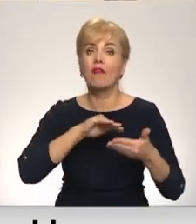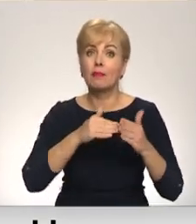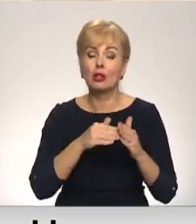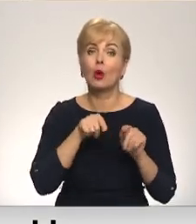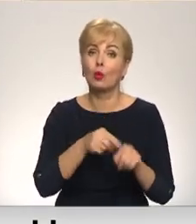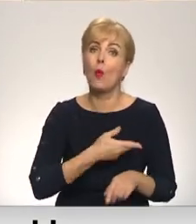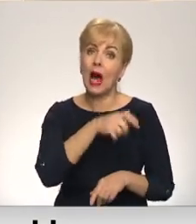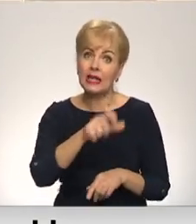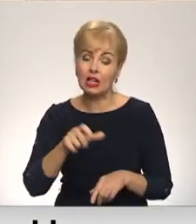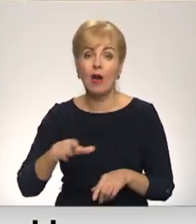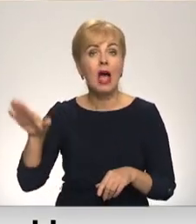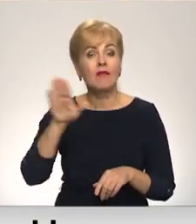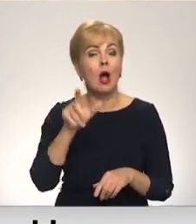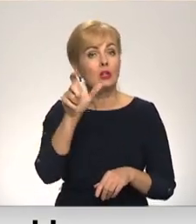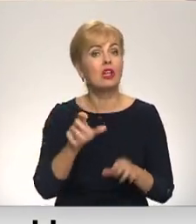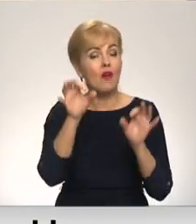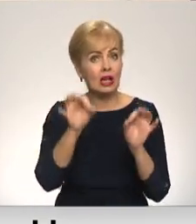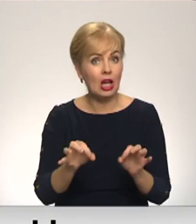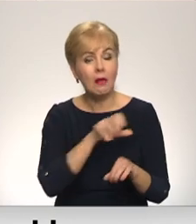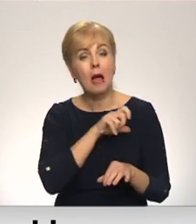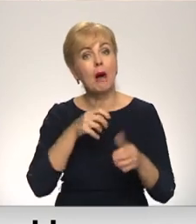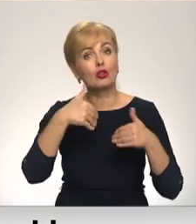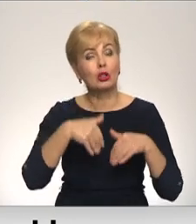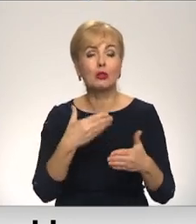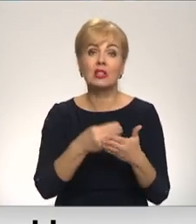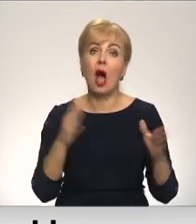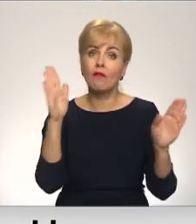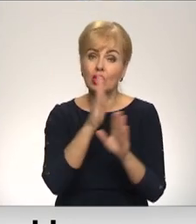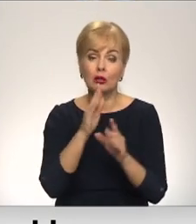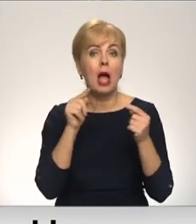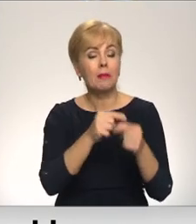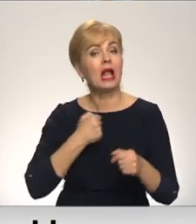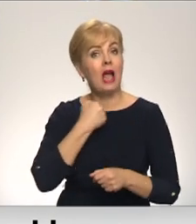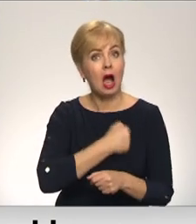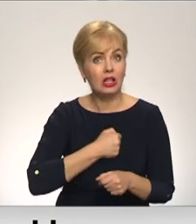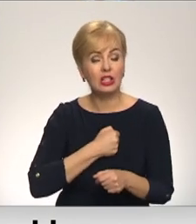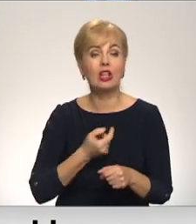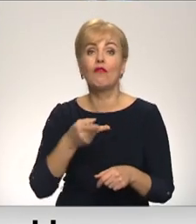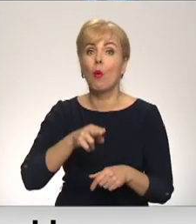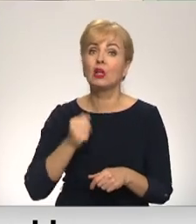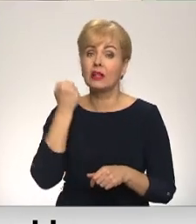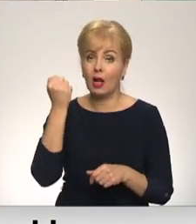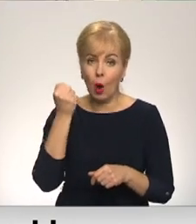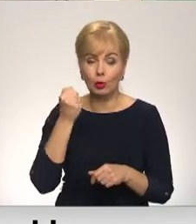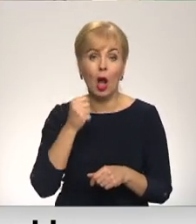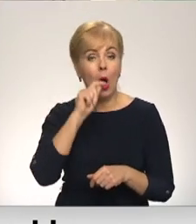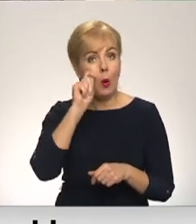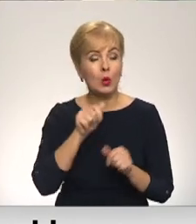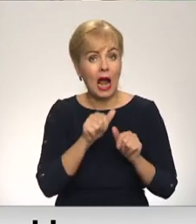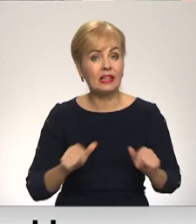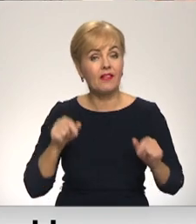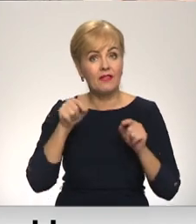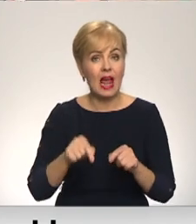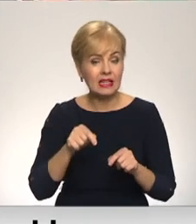iedzīvotāji. Par valsts un cilvēku tiesībām pašām, lai mēs savus likteņus pret agresiju un draudiem. Ukraiņas vēstnieks Latvija Oleksandrs